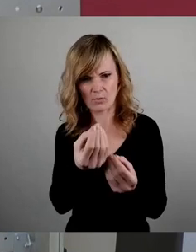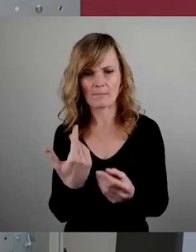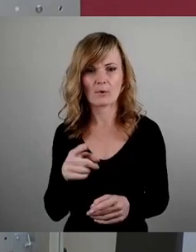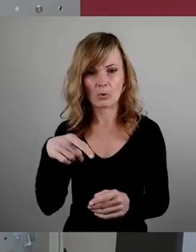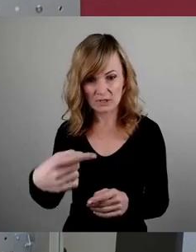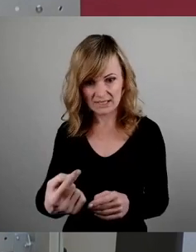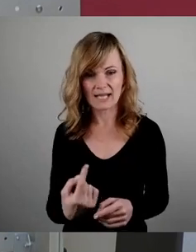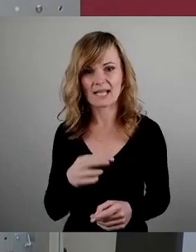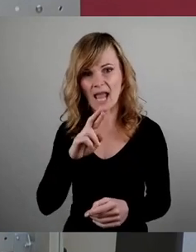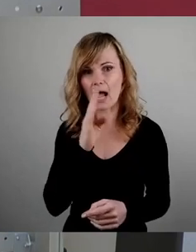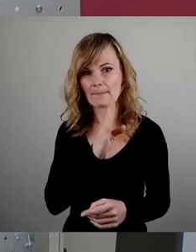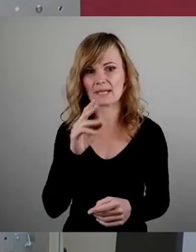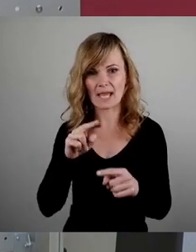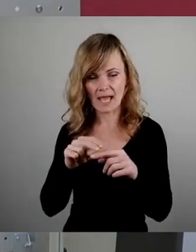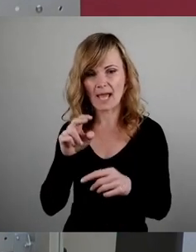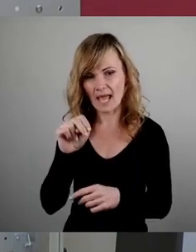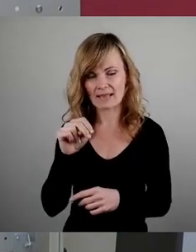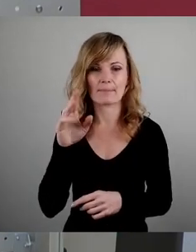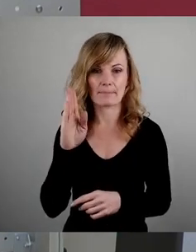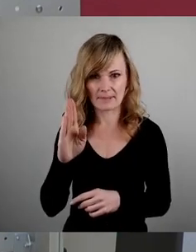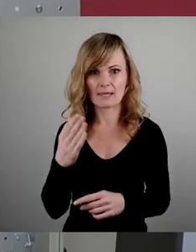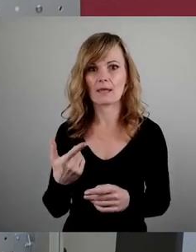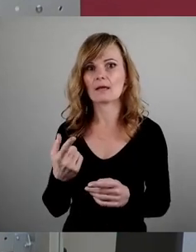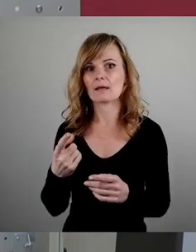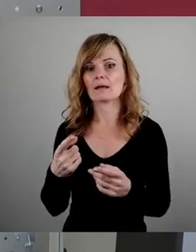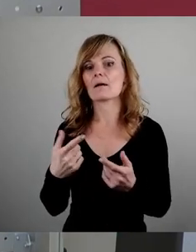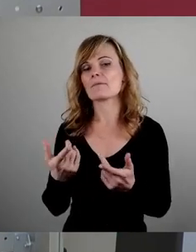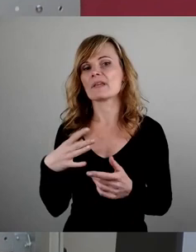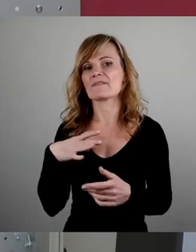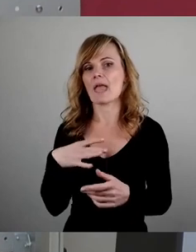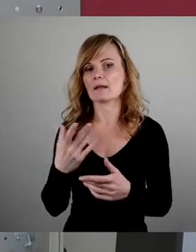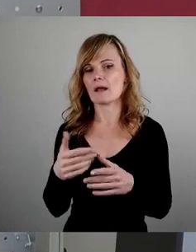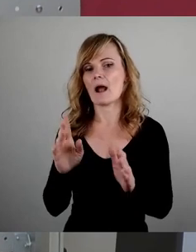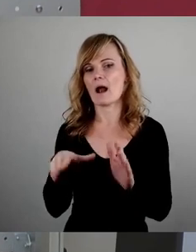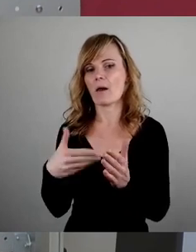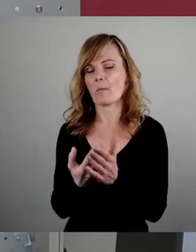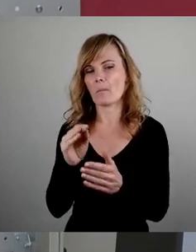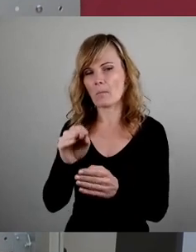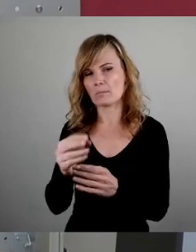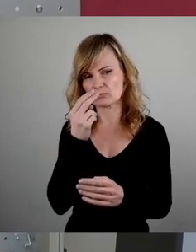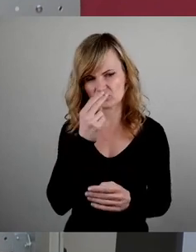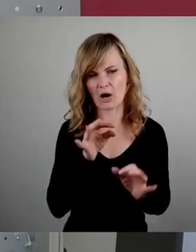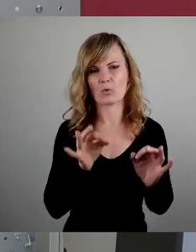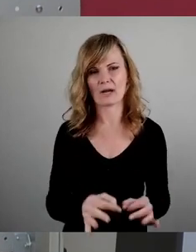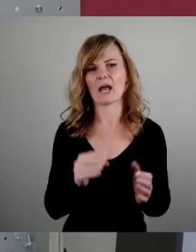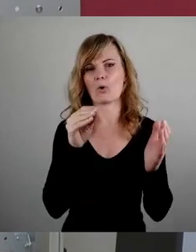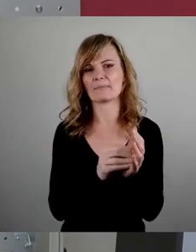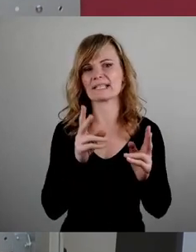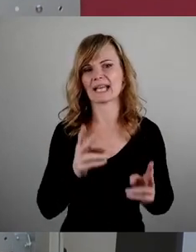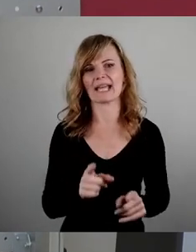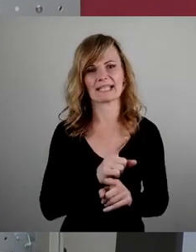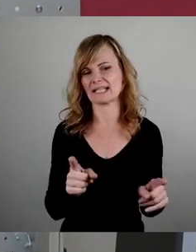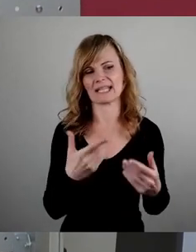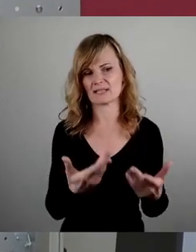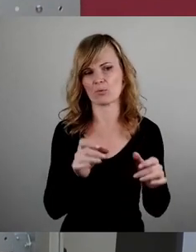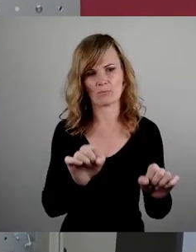bei Airbnb durch den Vermieter angeboten werden können, da sollten Sie sich vielleicht wirklich mal genauer mit dem Mietrecht auseinandersetzen. Das ist so nicht ohne weiteres möglich,